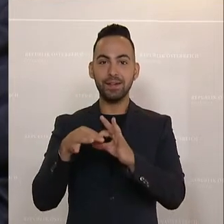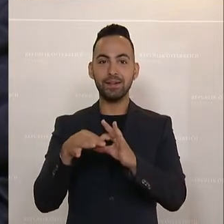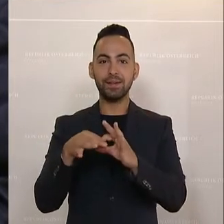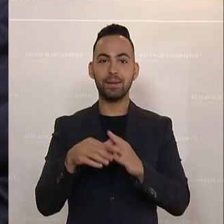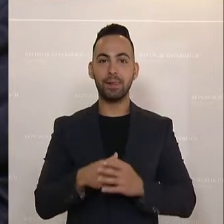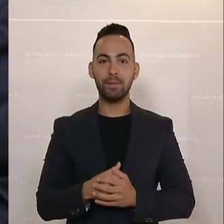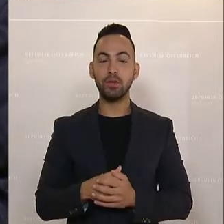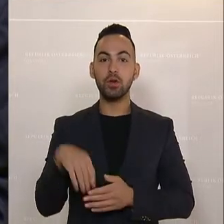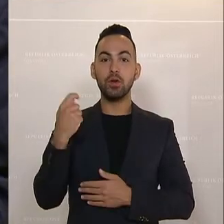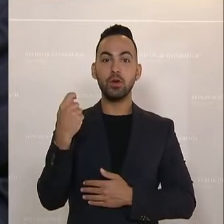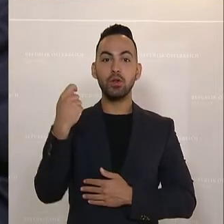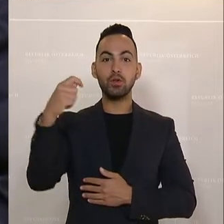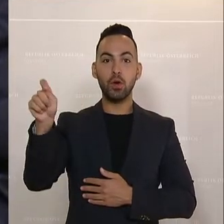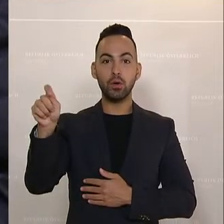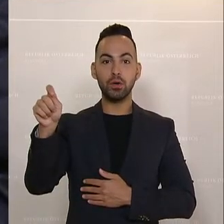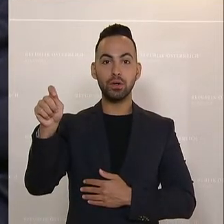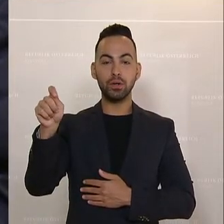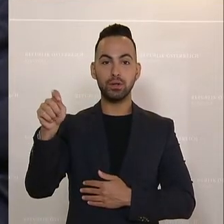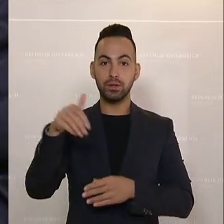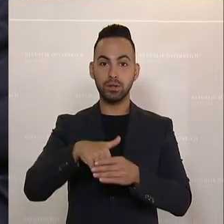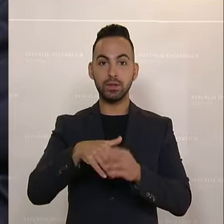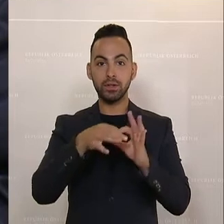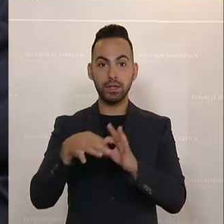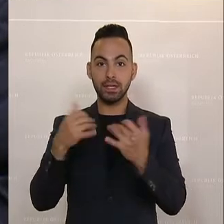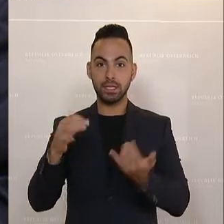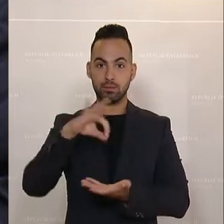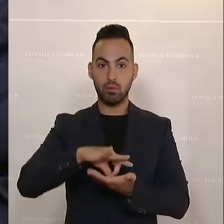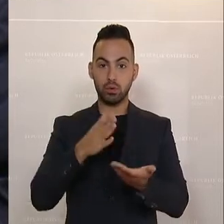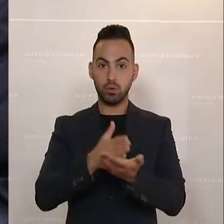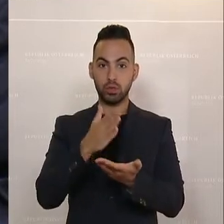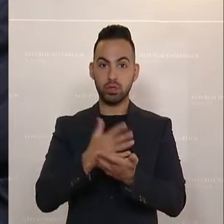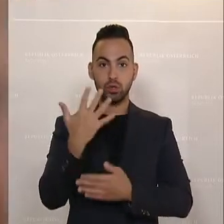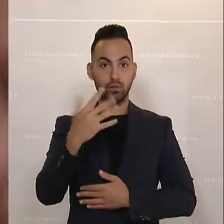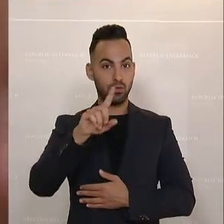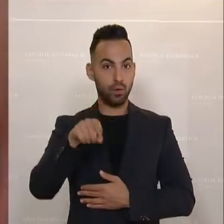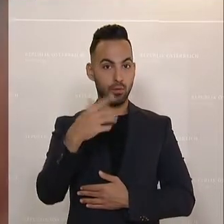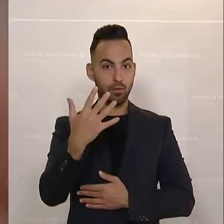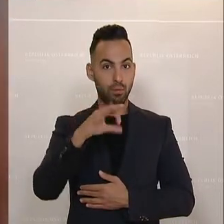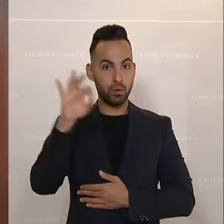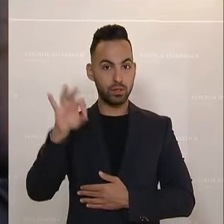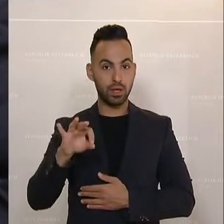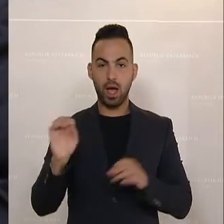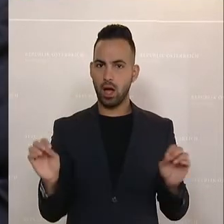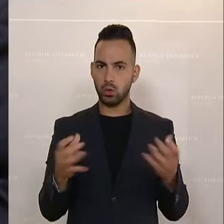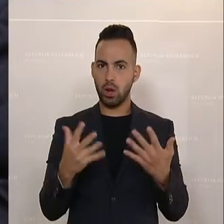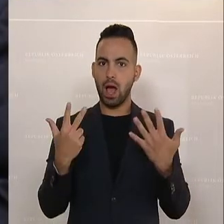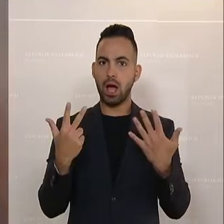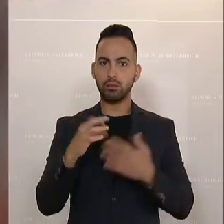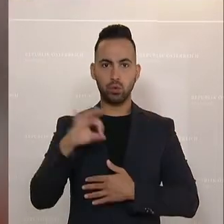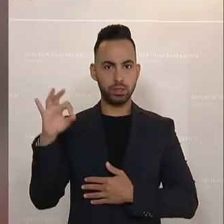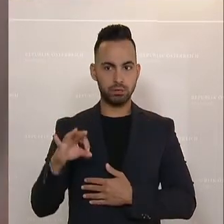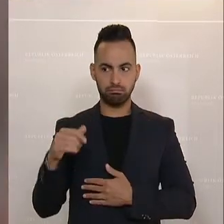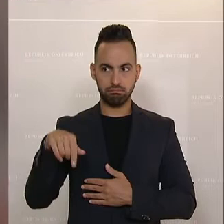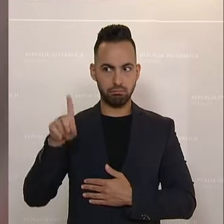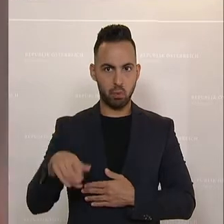Die Teuerung beträgt derzeit im Durchschnitt an die 5,5 Prozent, aktuell 8 Prozent im Monat.